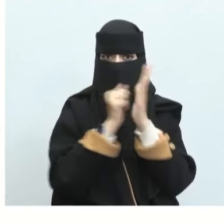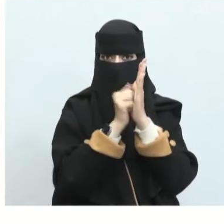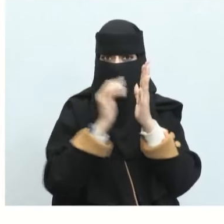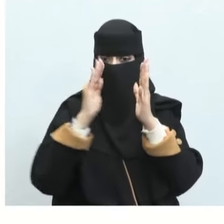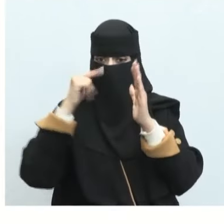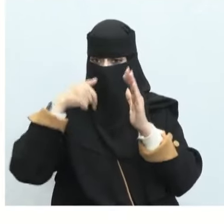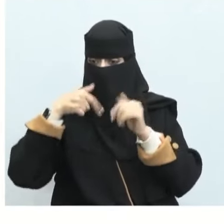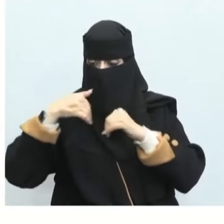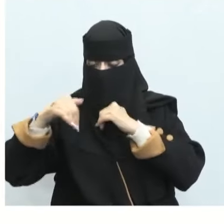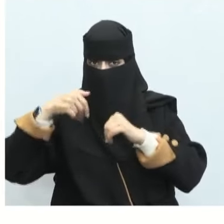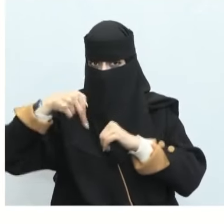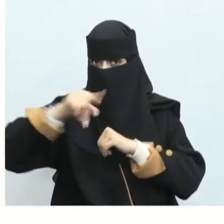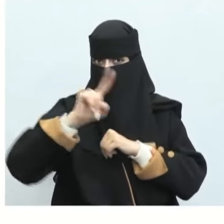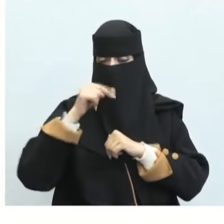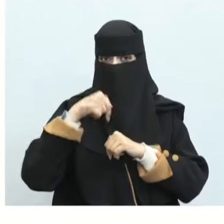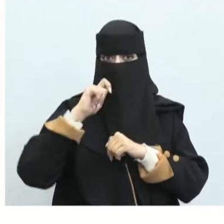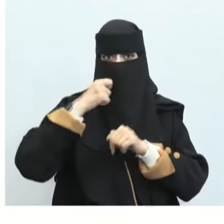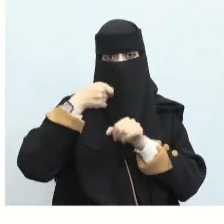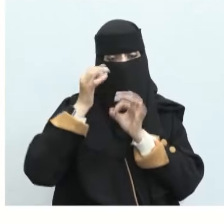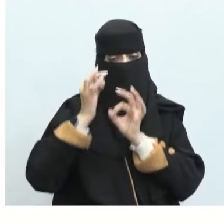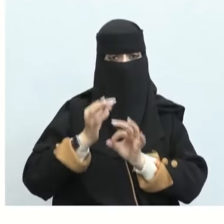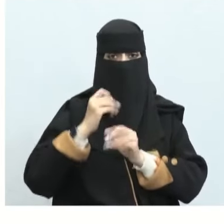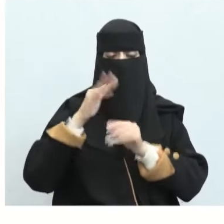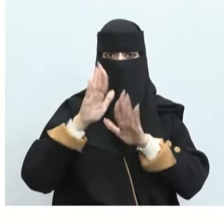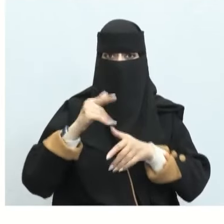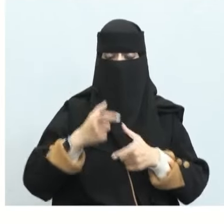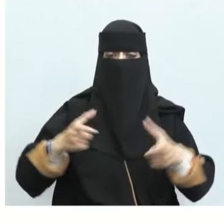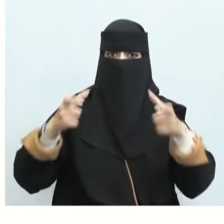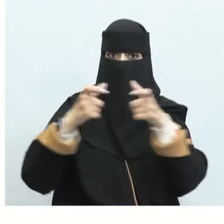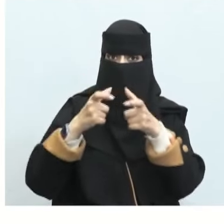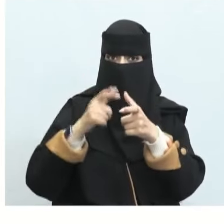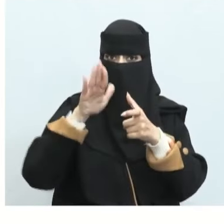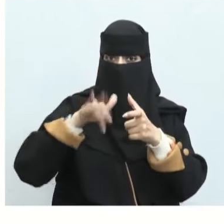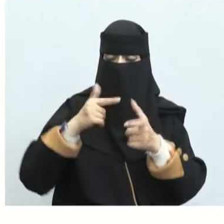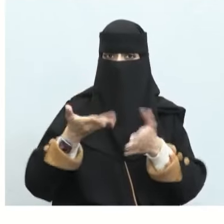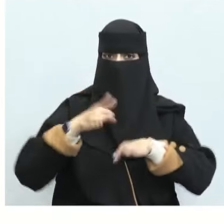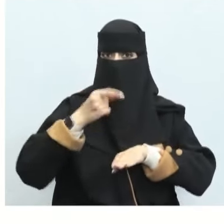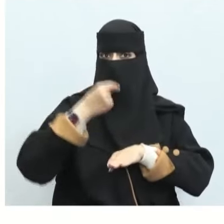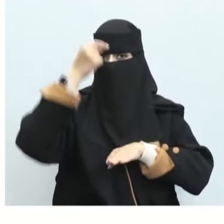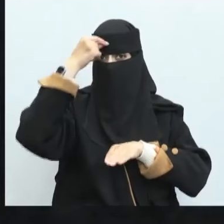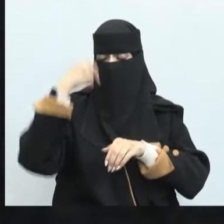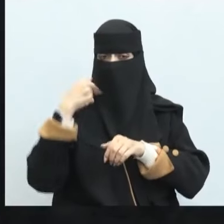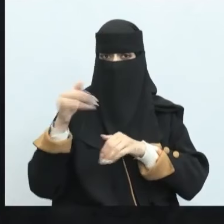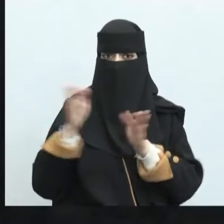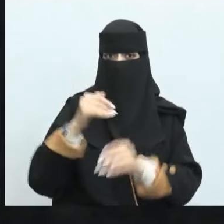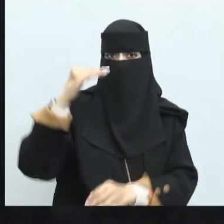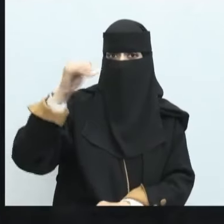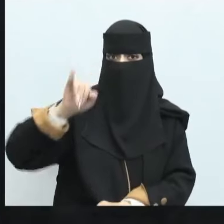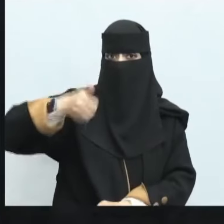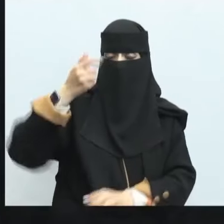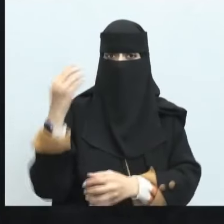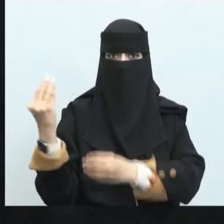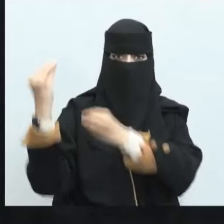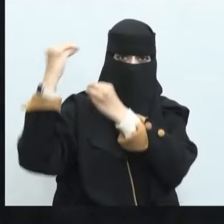في الجار وأيضا ذكرت هنا اجتمعت فيه أكثر من صفات حمال ألوية أيضا حمال الوزن الفعال دري على كثرة